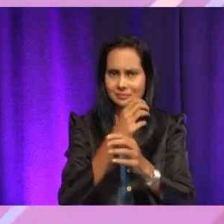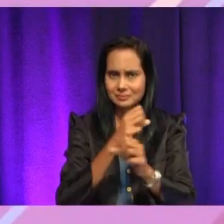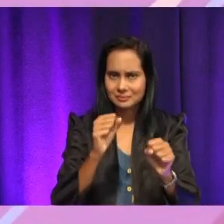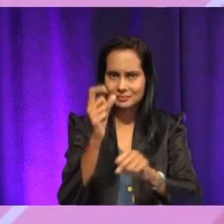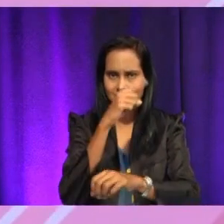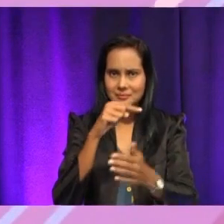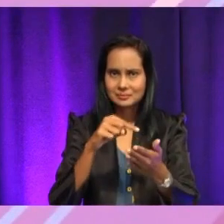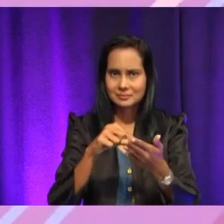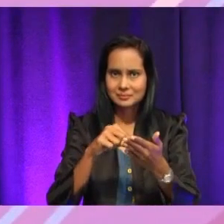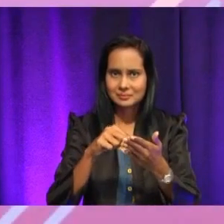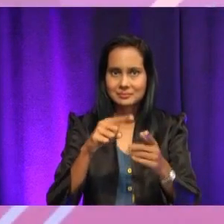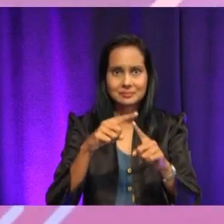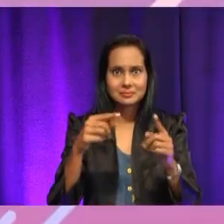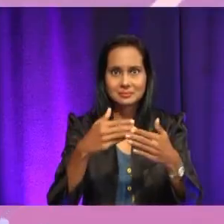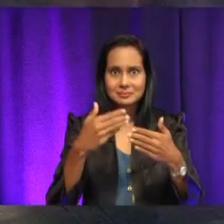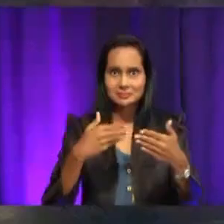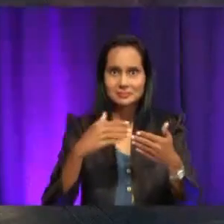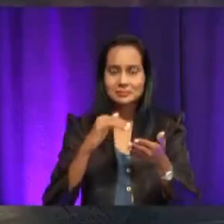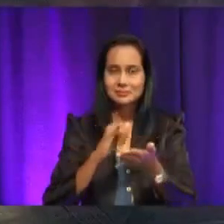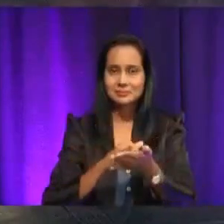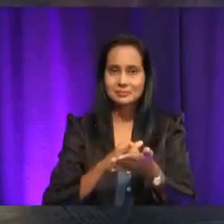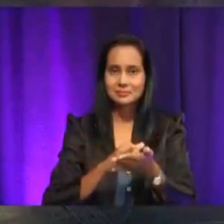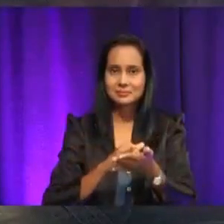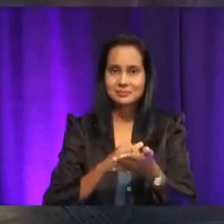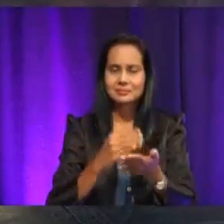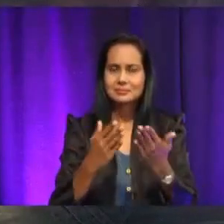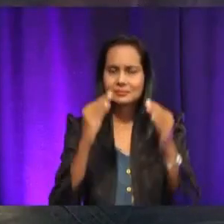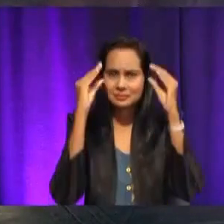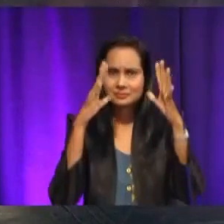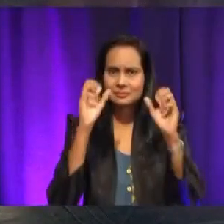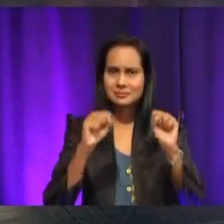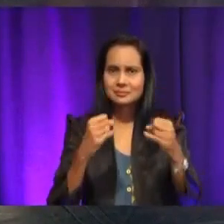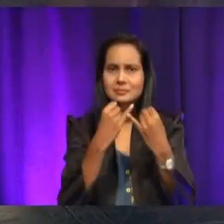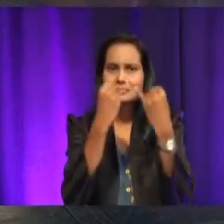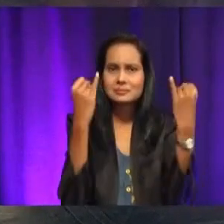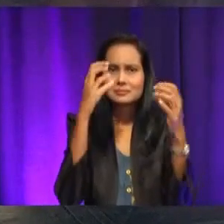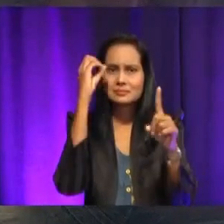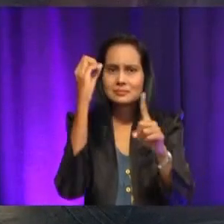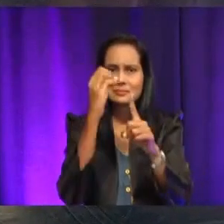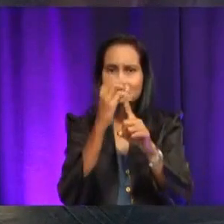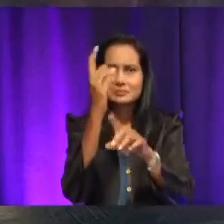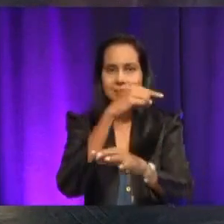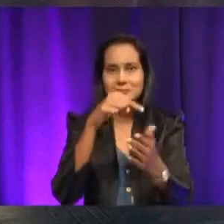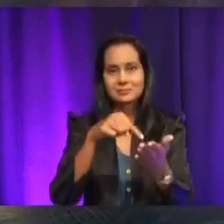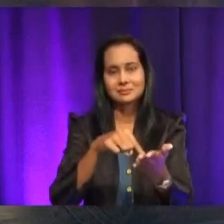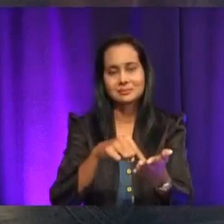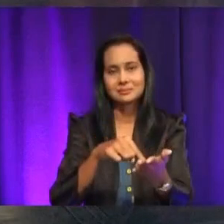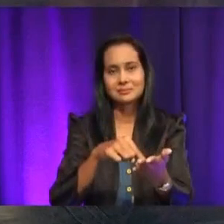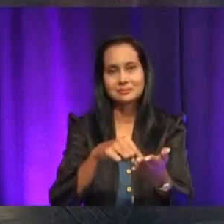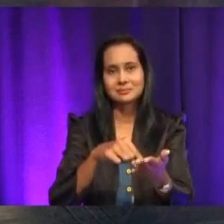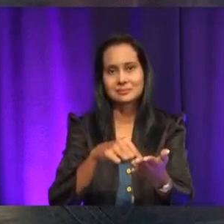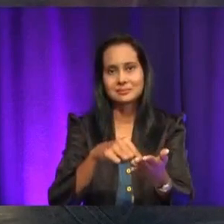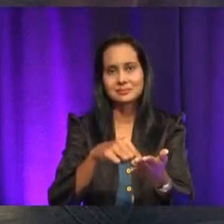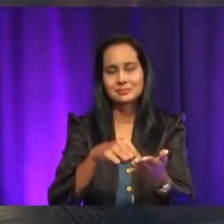Ya. Tapi sebelum itu mungkin Cikgu boleh memperjelaskan objektif pembelajaran kita pada hari ini, Cikgu. Silakan. Okey,